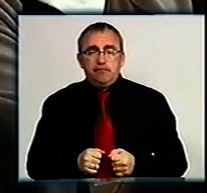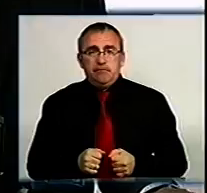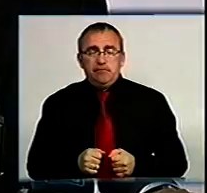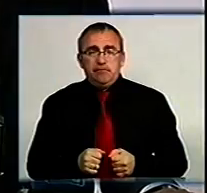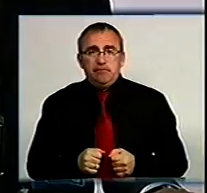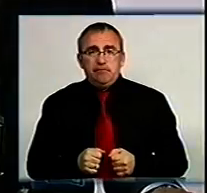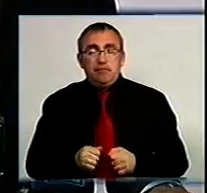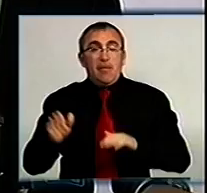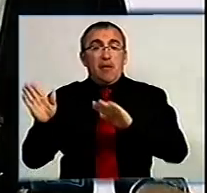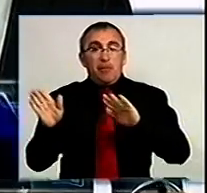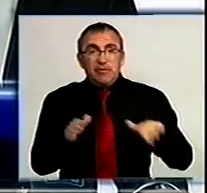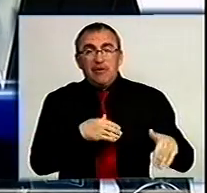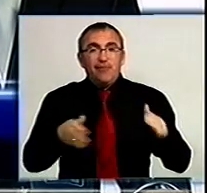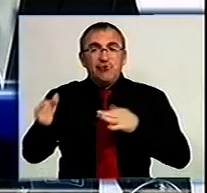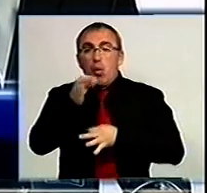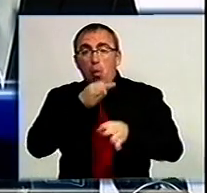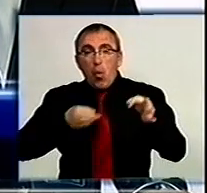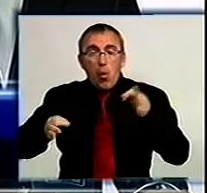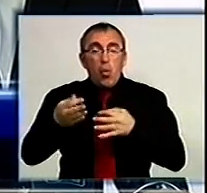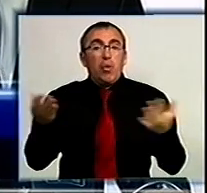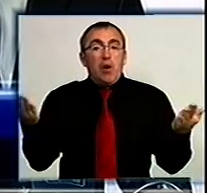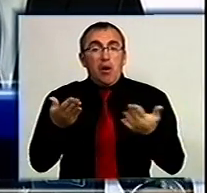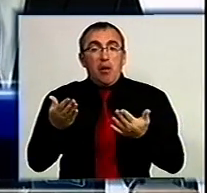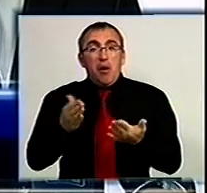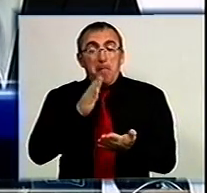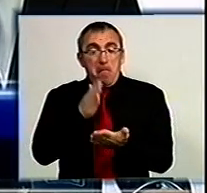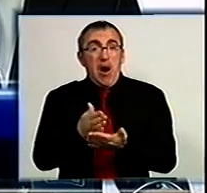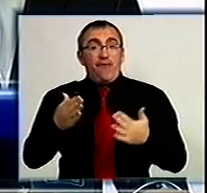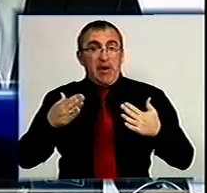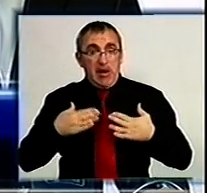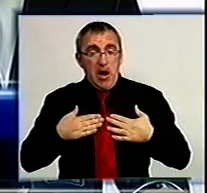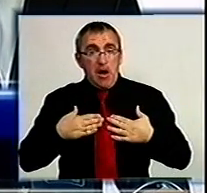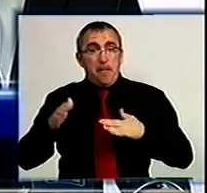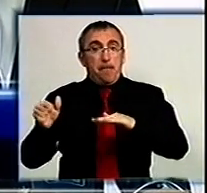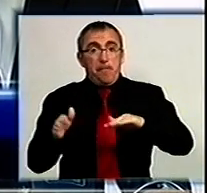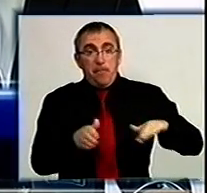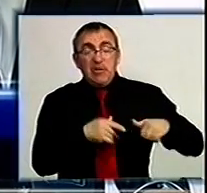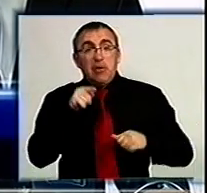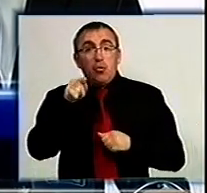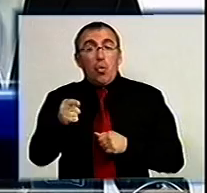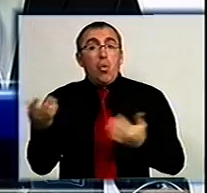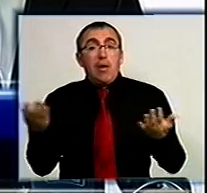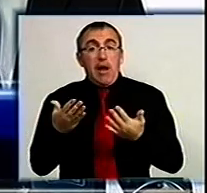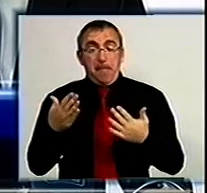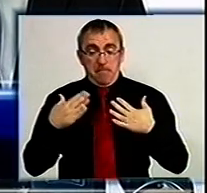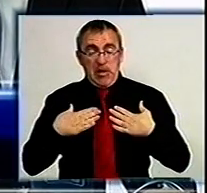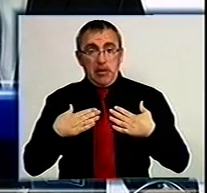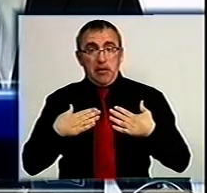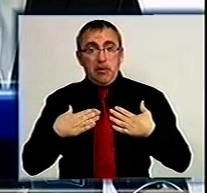Після всіх консультацій, які мав я, після того, як мені